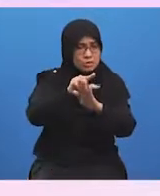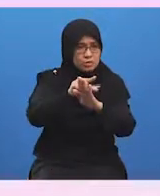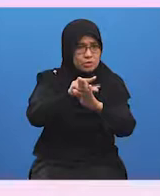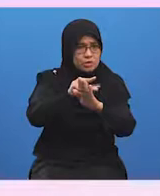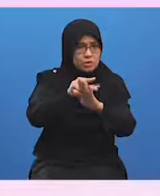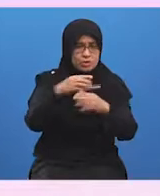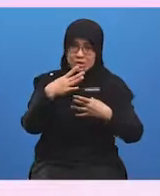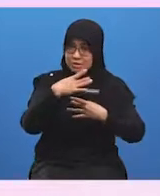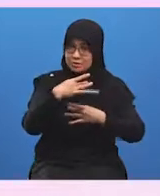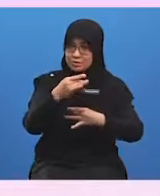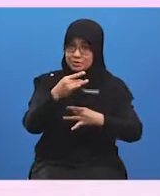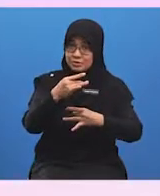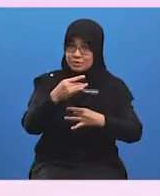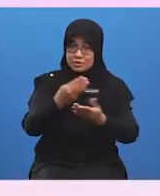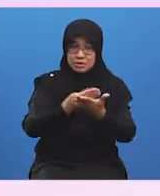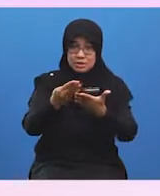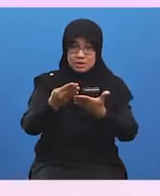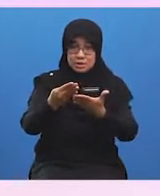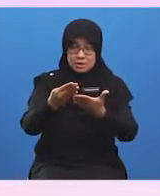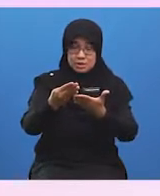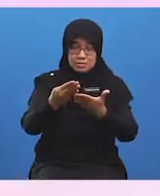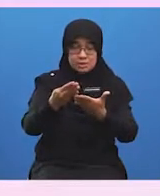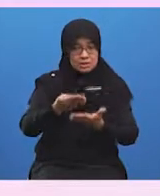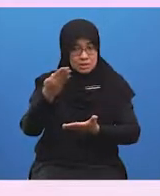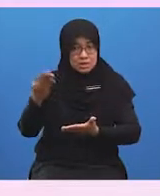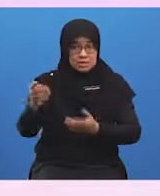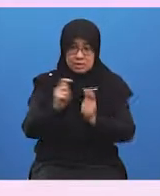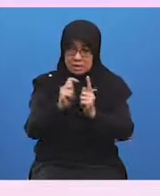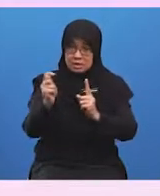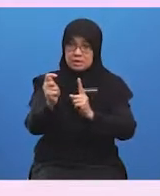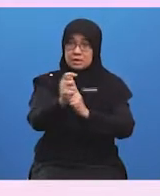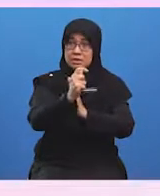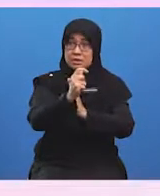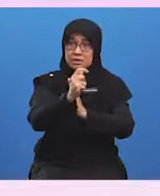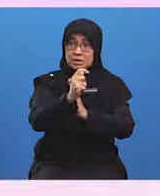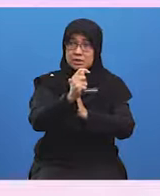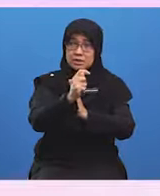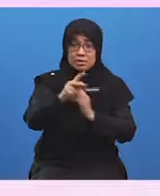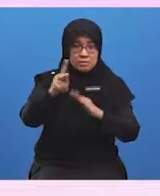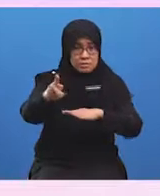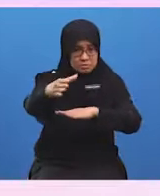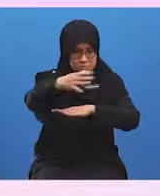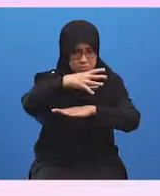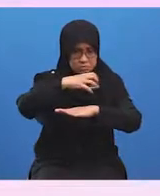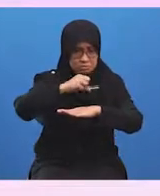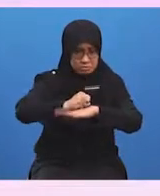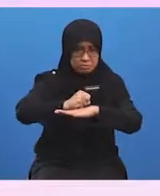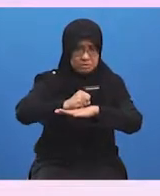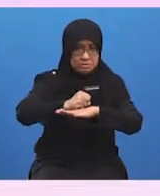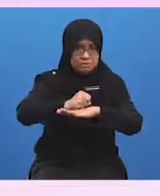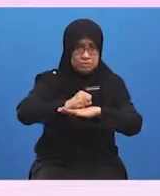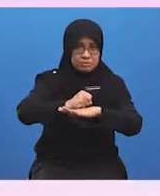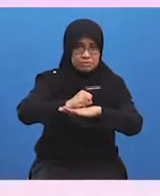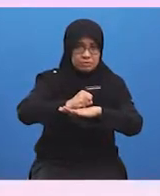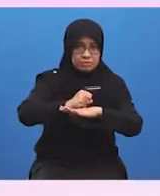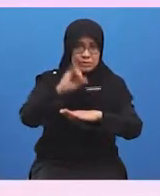barangan buatan tempatan. Kesannya, impor dapat dikurangkan dan imbagan dagangan semakin